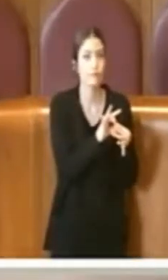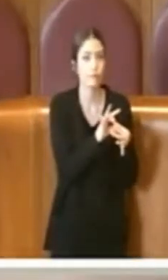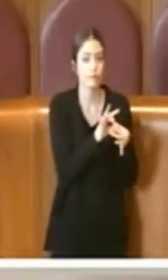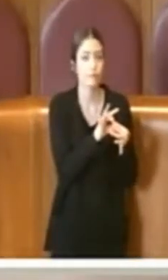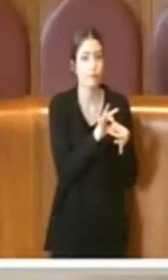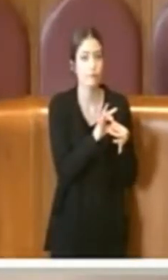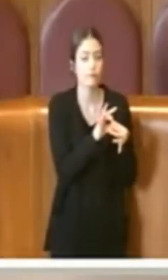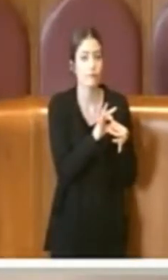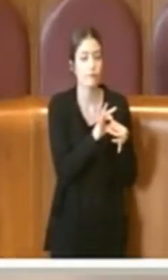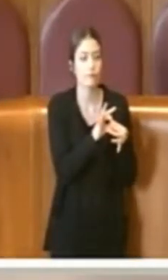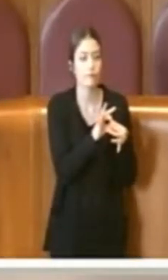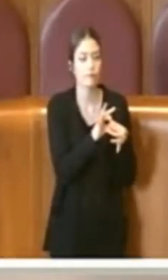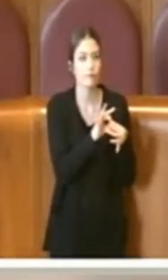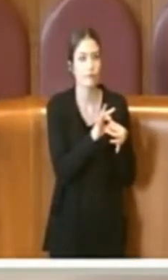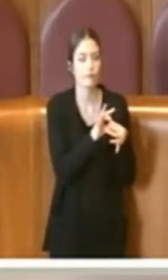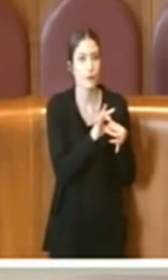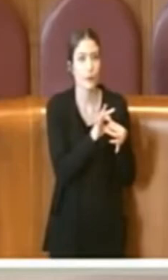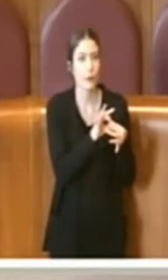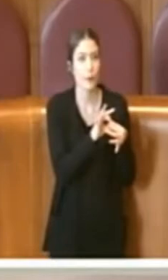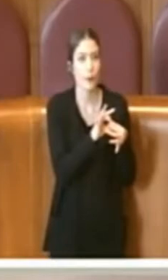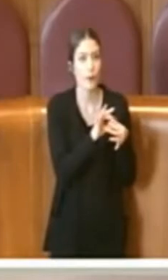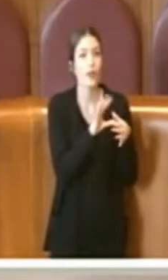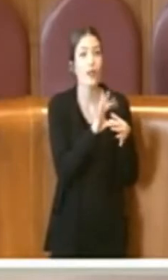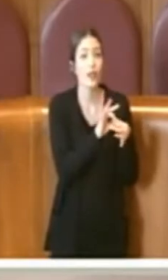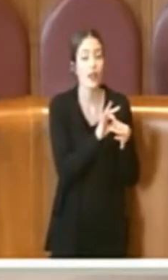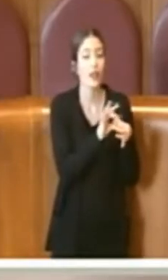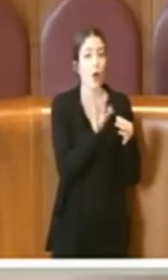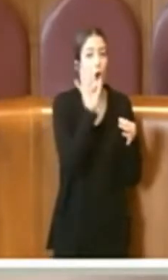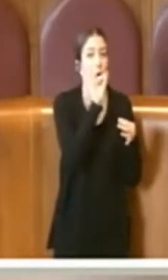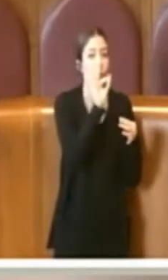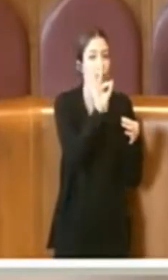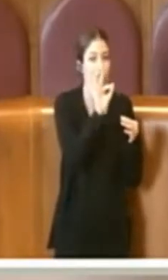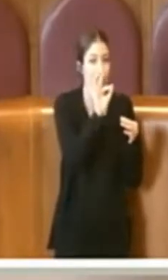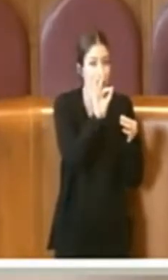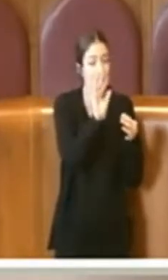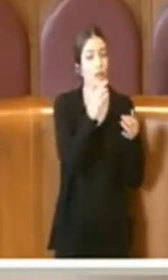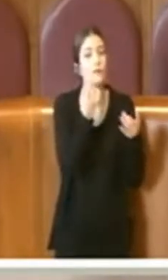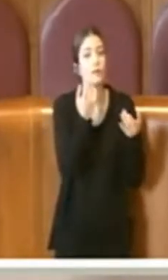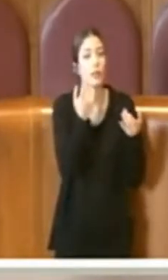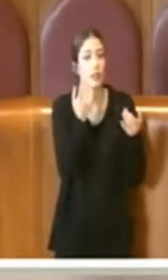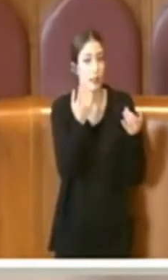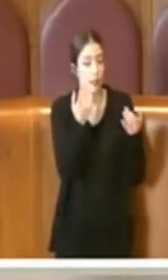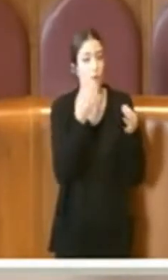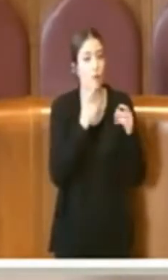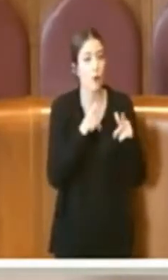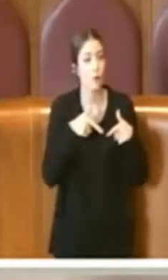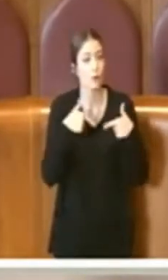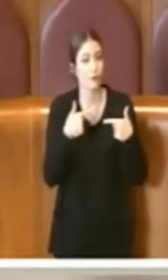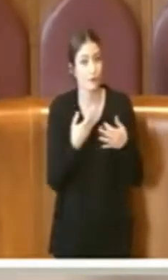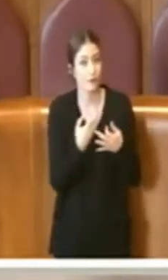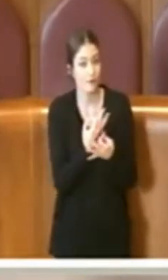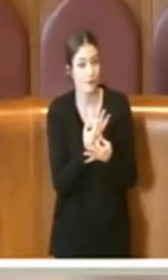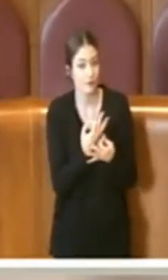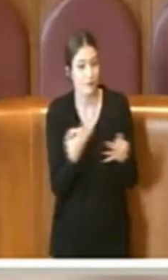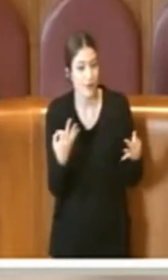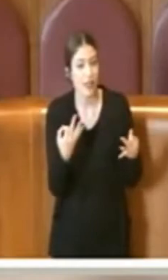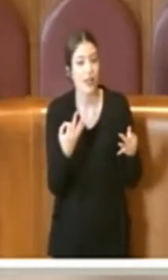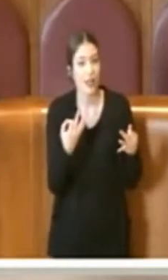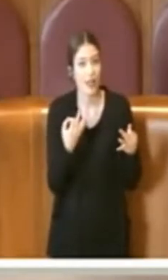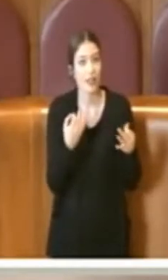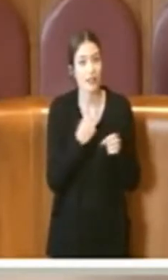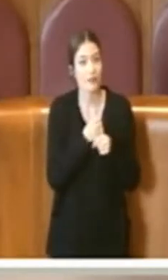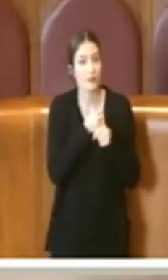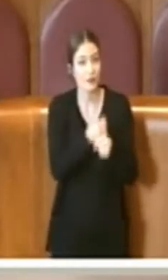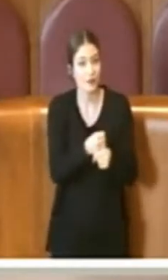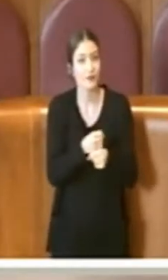naturalmente gli scopi, le finalità del bene che è stato dato in concessione ai soggetti che lo